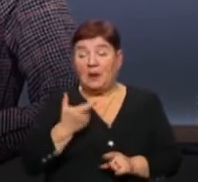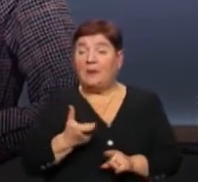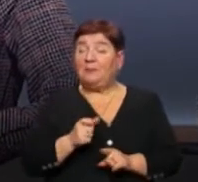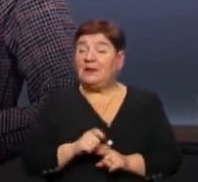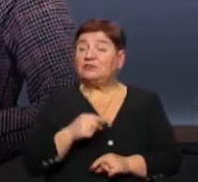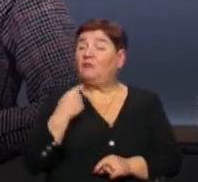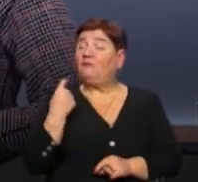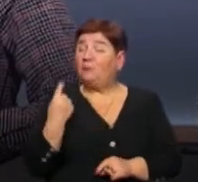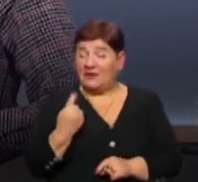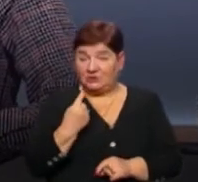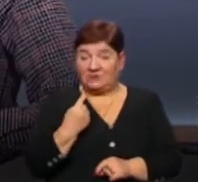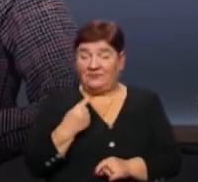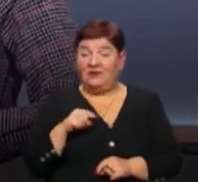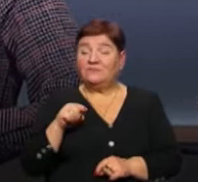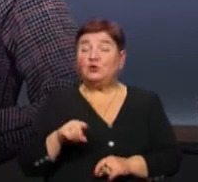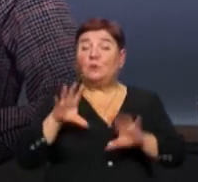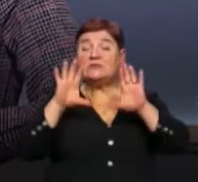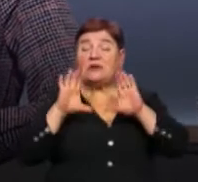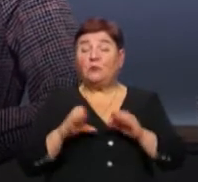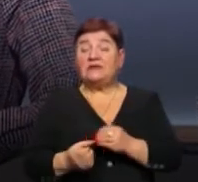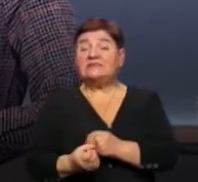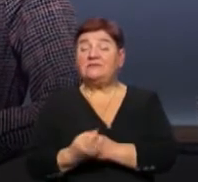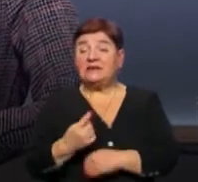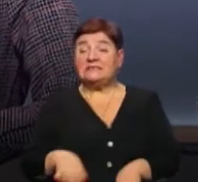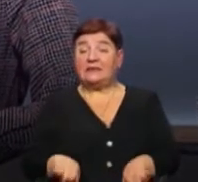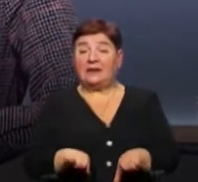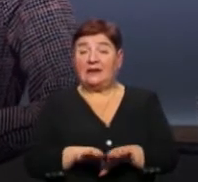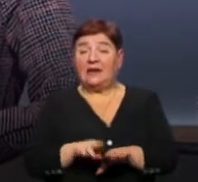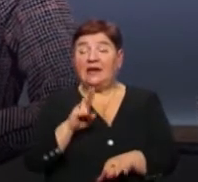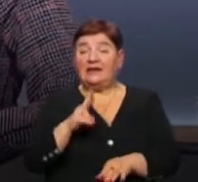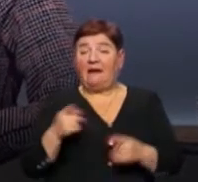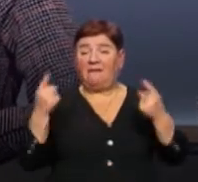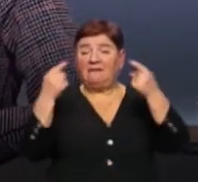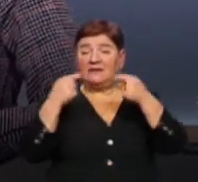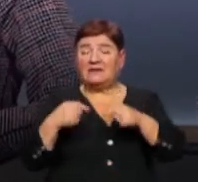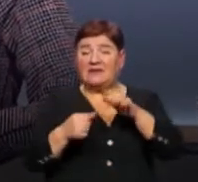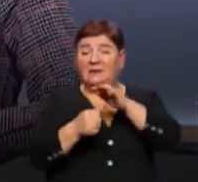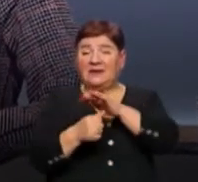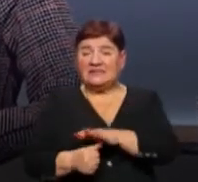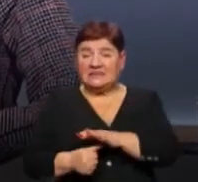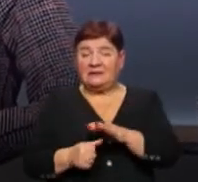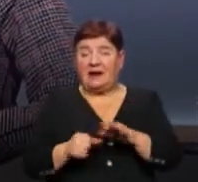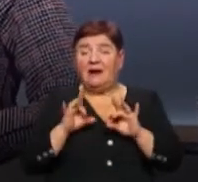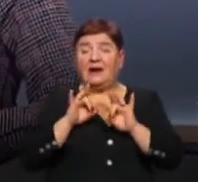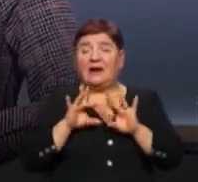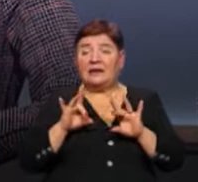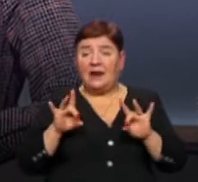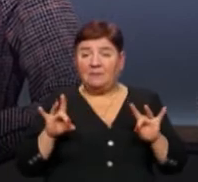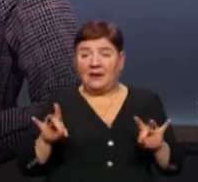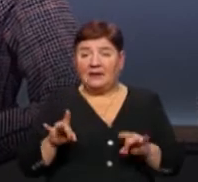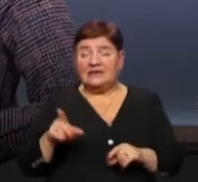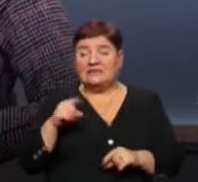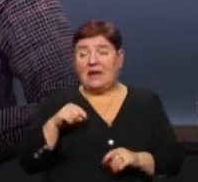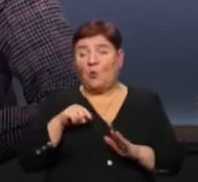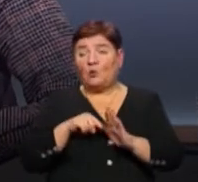більше. Вперше в цьому законі з'явилися такі поняття, як дискримінаційна реклама та дискримінаційна